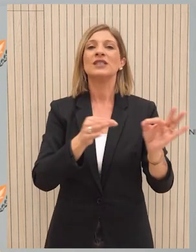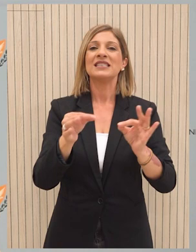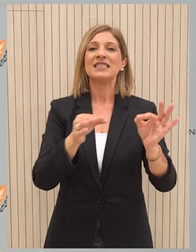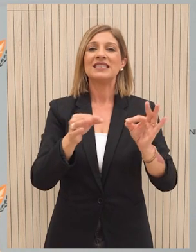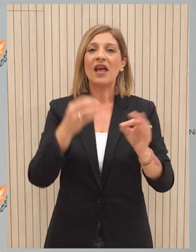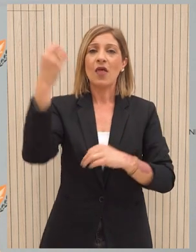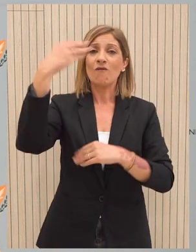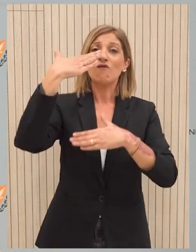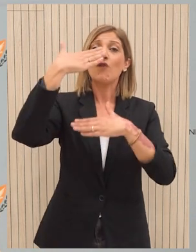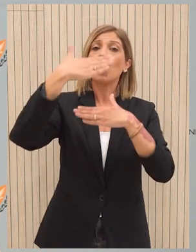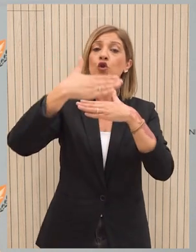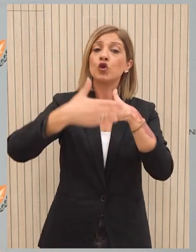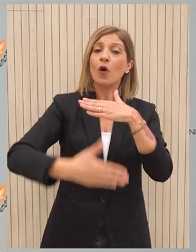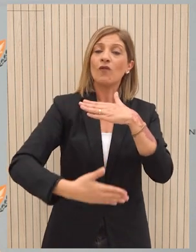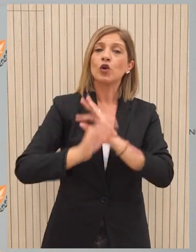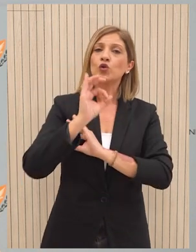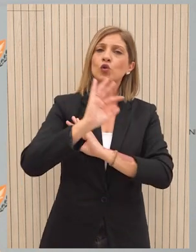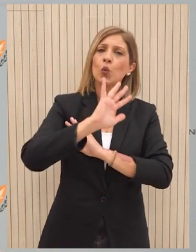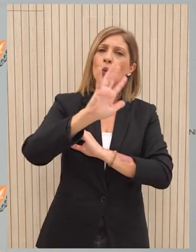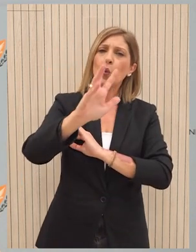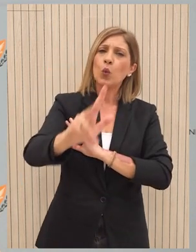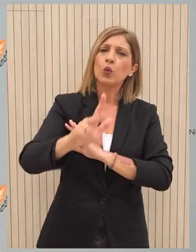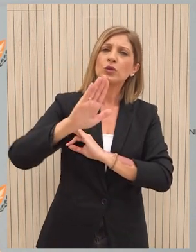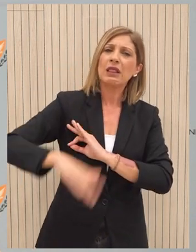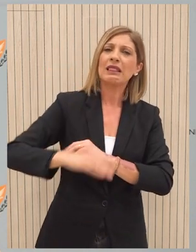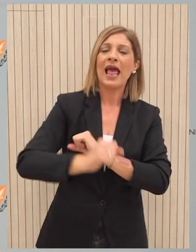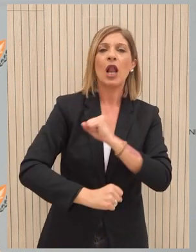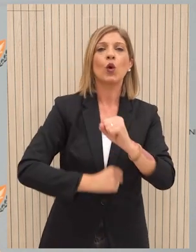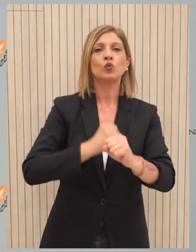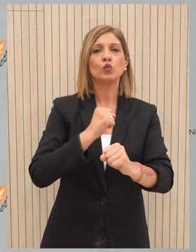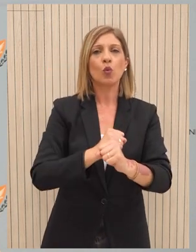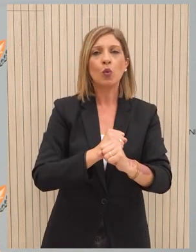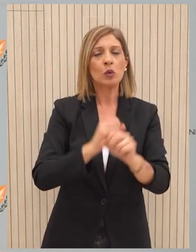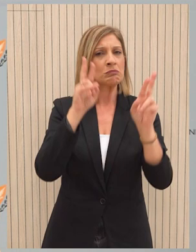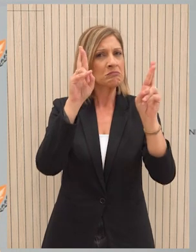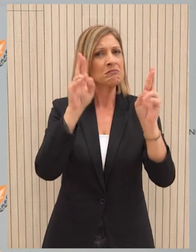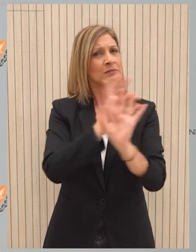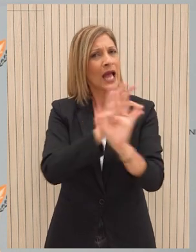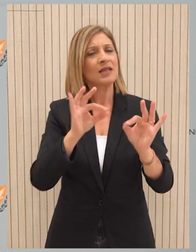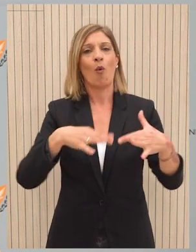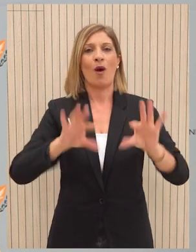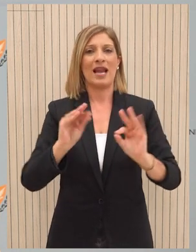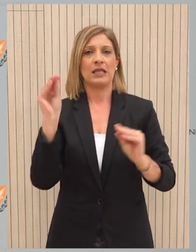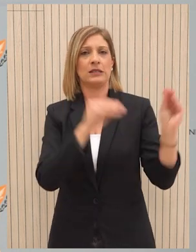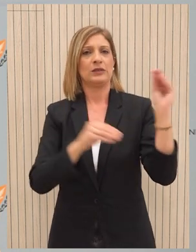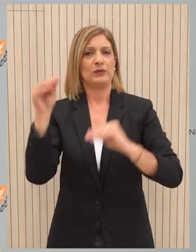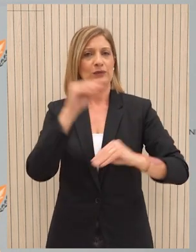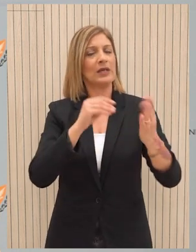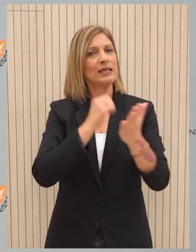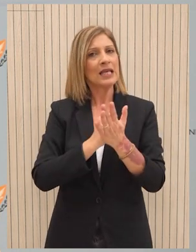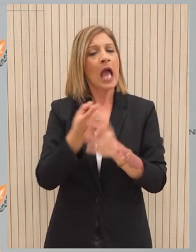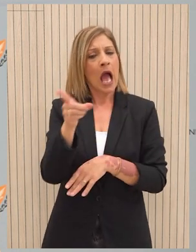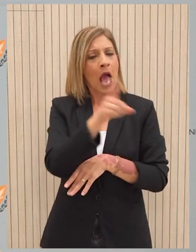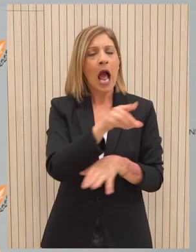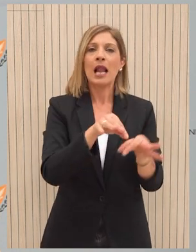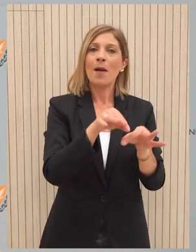όλους αν είναι αυτό που αναφέρεστε. Ο στόχος είναι μέχρι το λάχιστον τέλος του χρόνου να μπορεί να είναι έτοιμο για υλοποίηση. Όπως επίσης και όλα τα υπόλοιπα